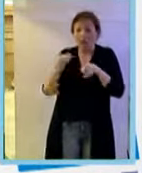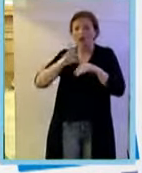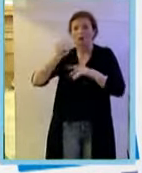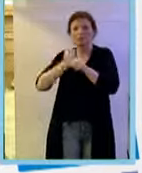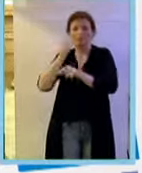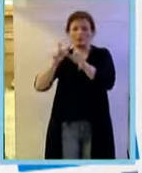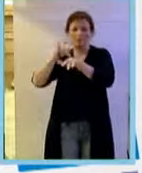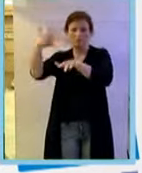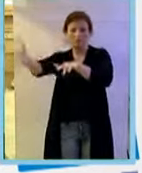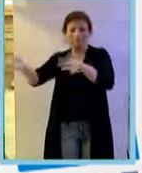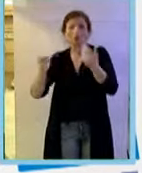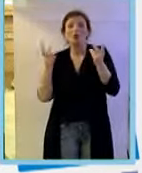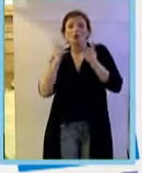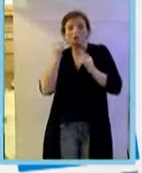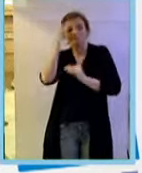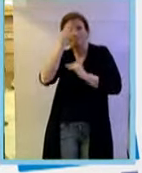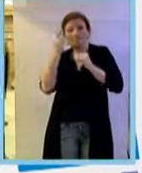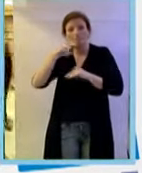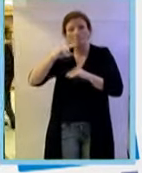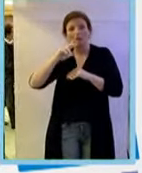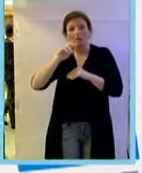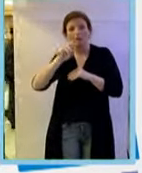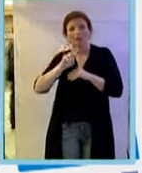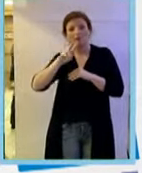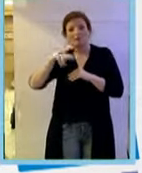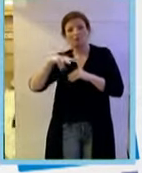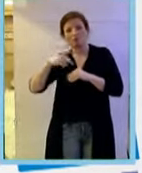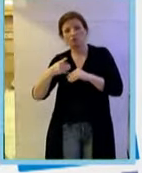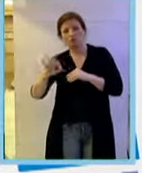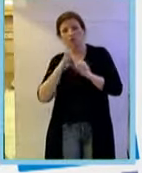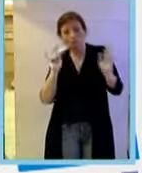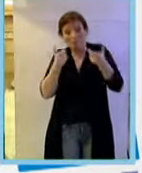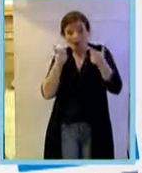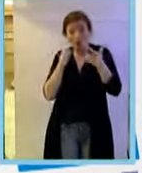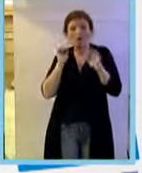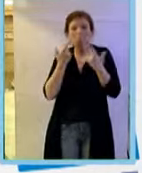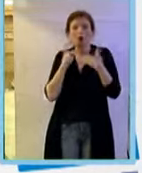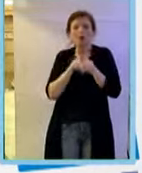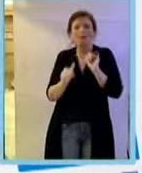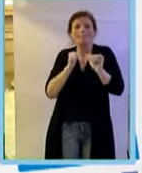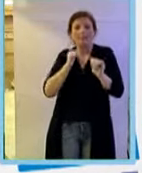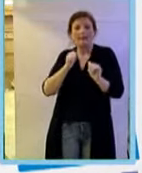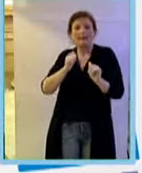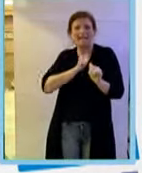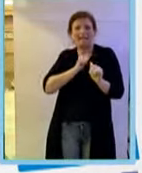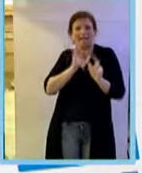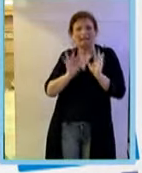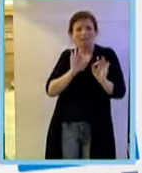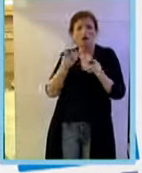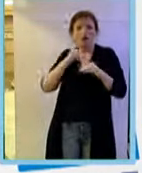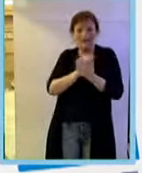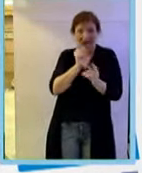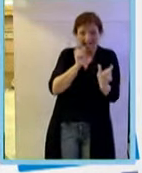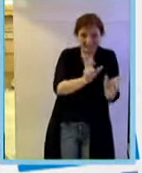altri laboratori abbiamo pensato che bloccare il VEGF potesse essere non soltanto un esercizio preclinico nei rati, ma poteva